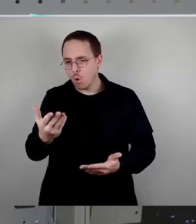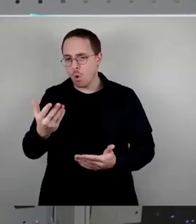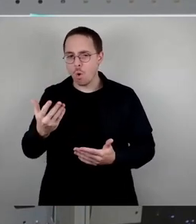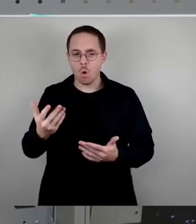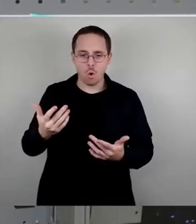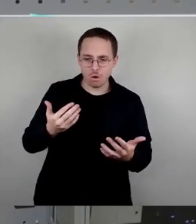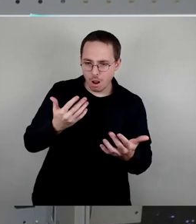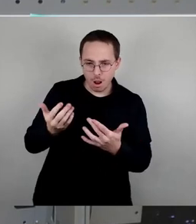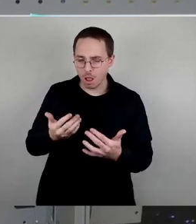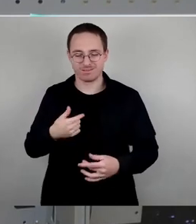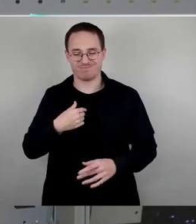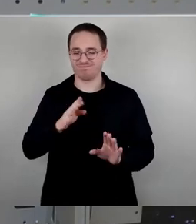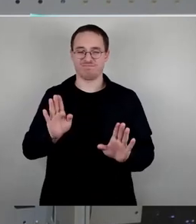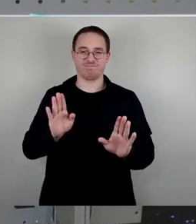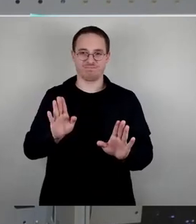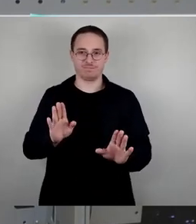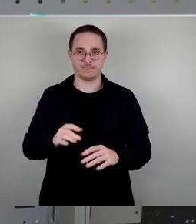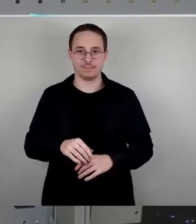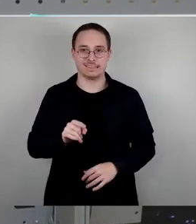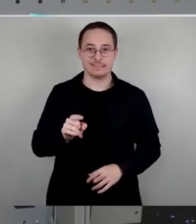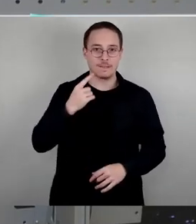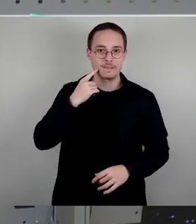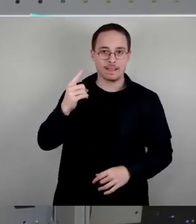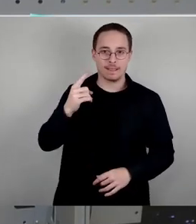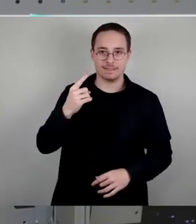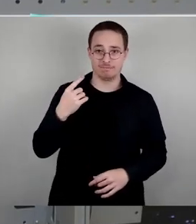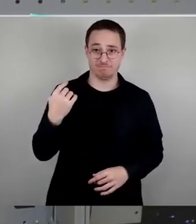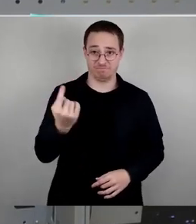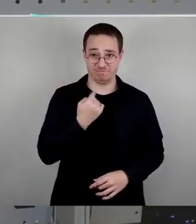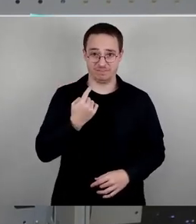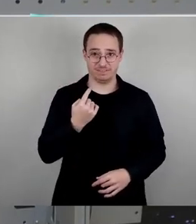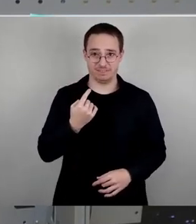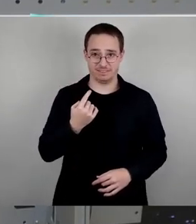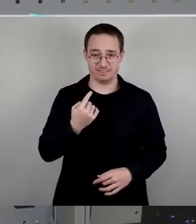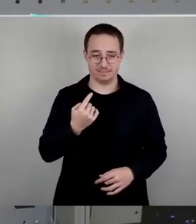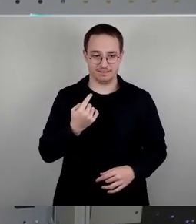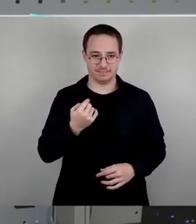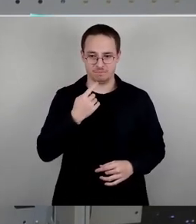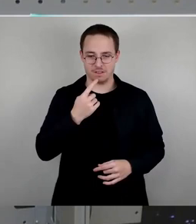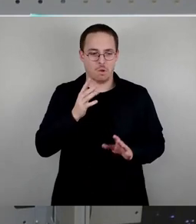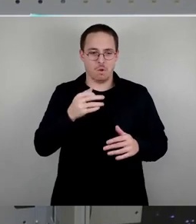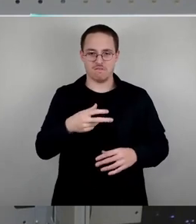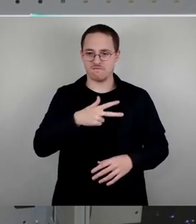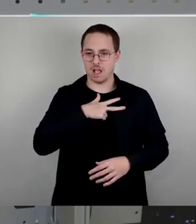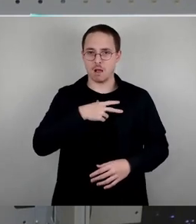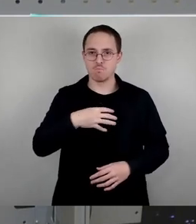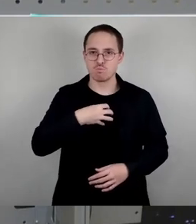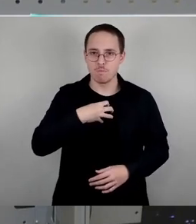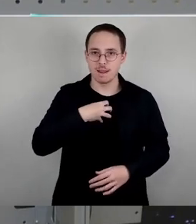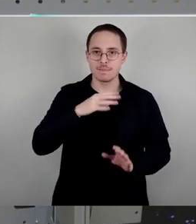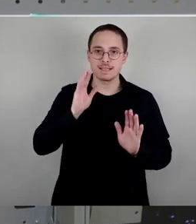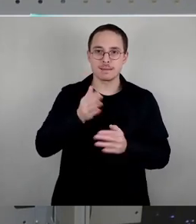Eindruck zu erwecken, es gebe kein Problem. Deshalb möchte ich es noch mal in aller